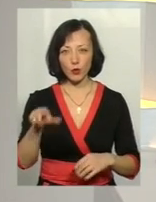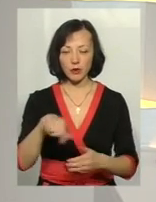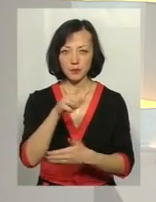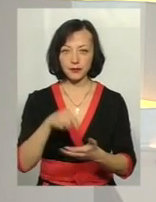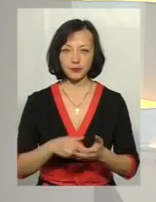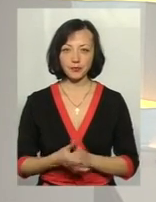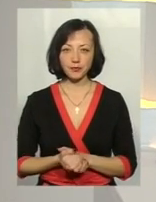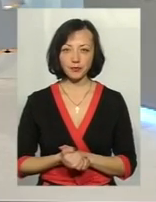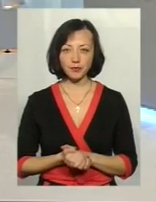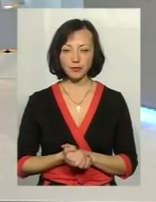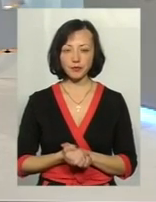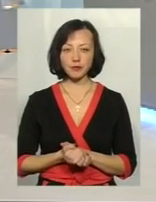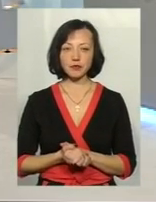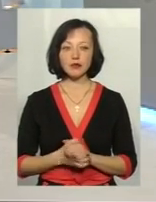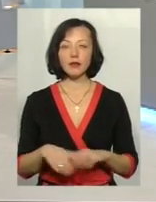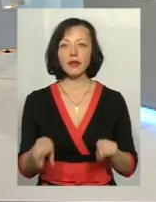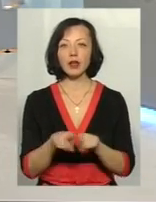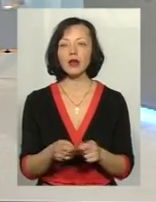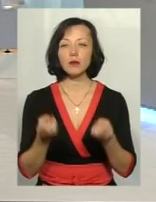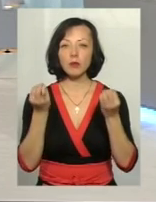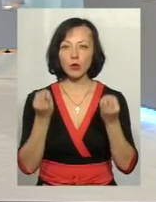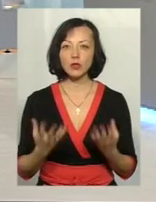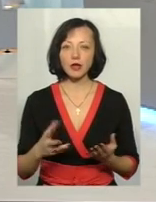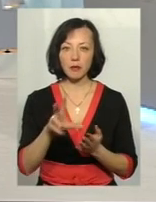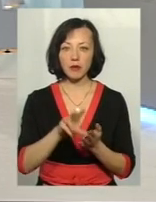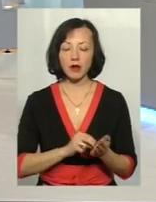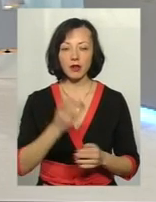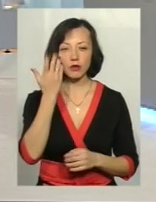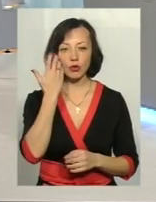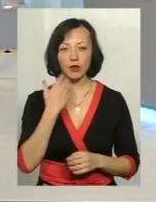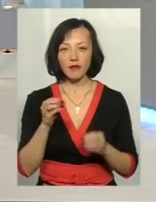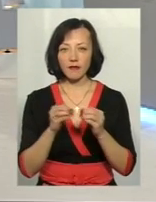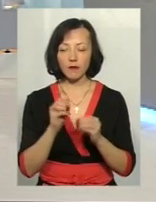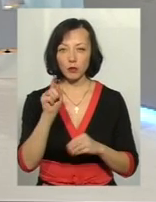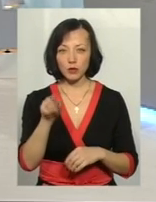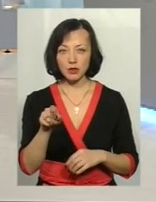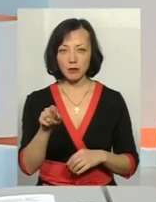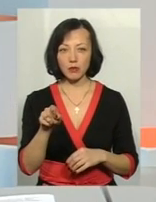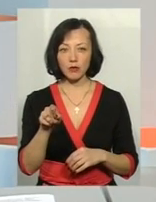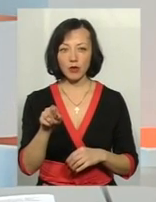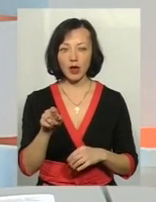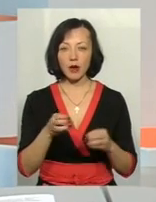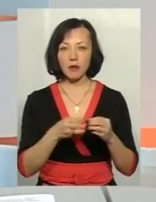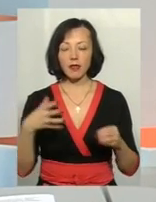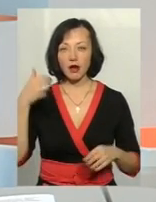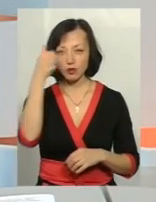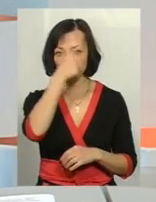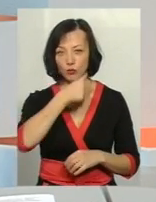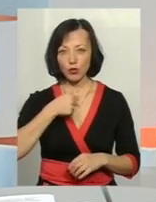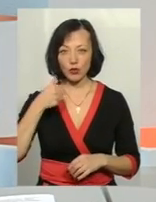Ну, скажімо такий простий абсолютно приклад, коли в тому ж самому 15-му році